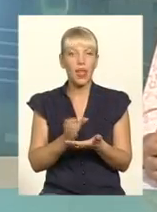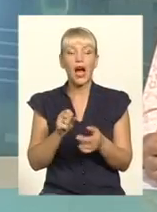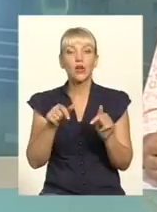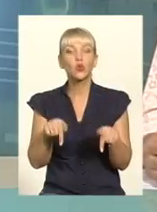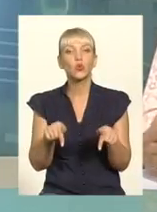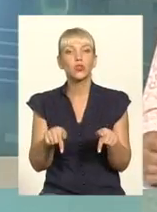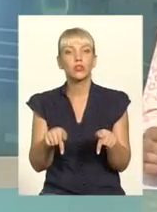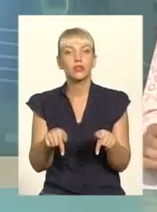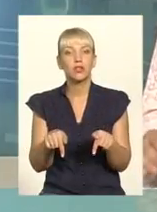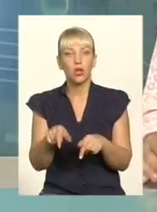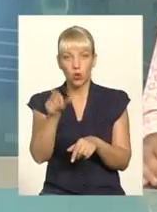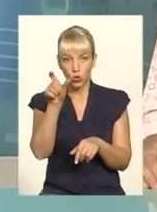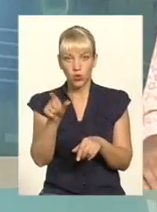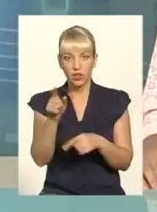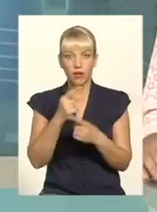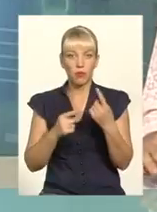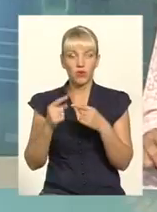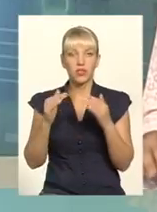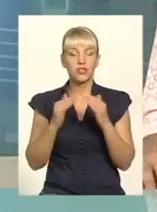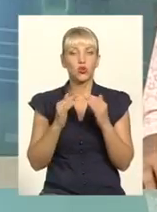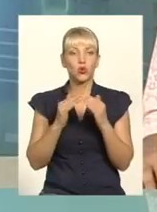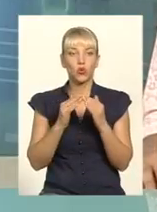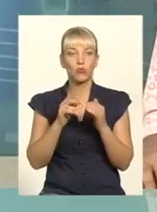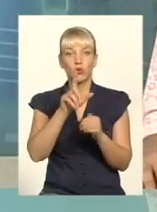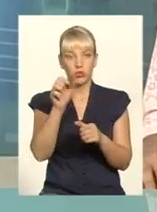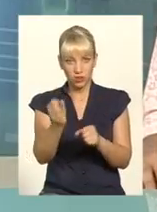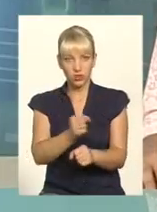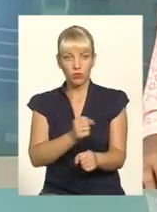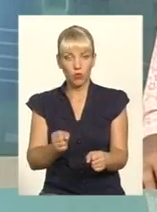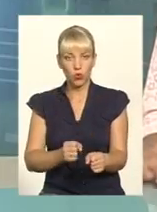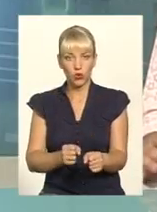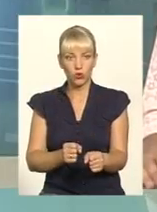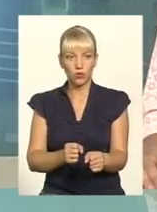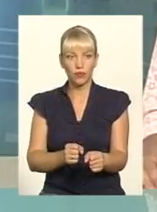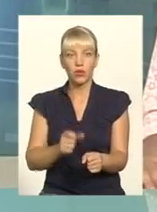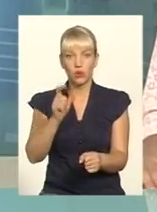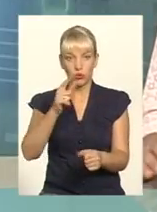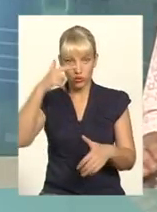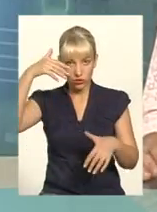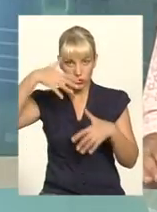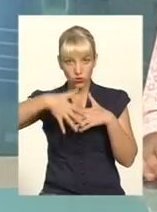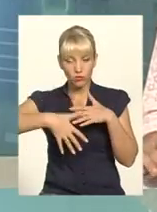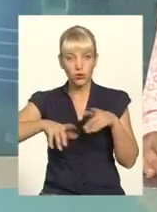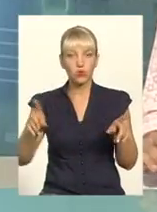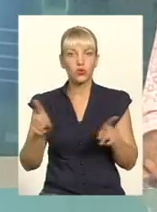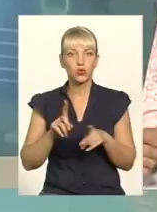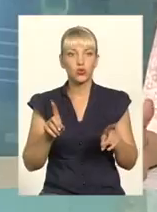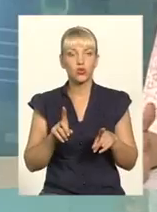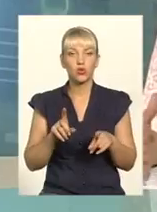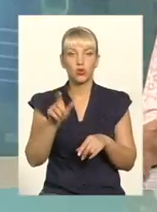людина їде додому, їде зі зброєю, вона усвідомлює, що вона робить.